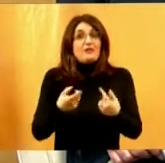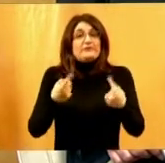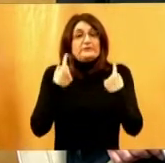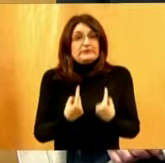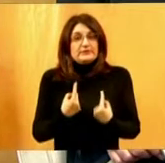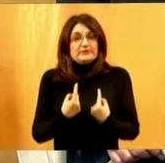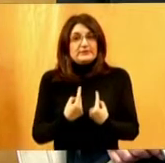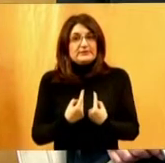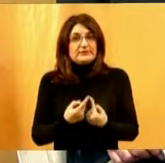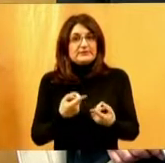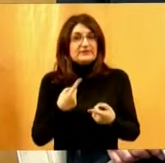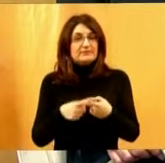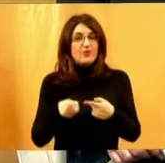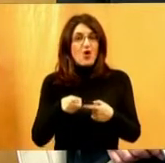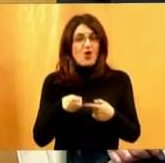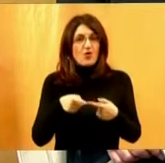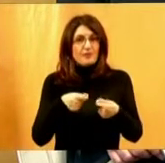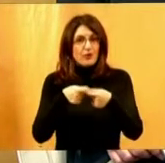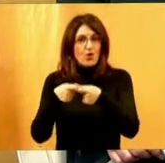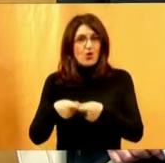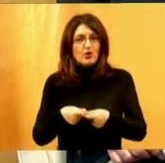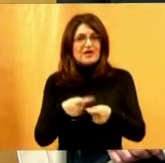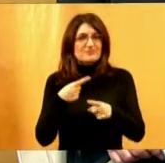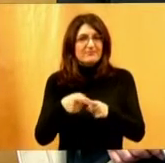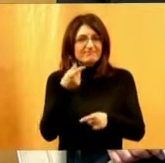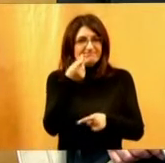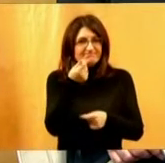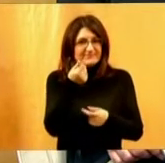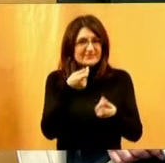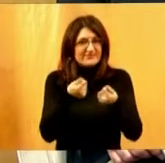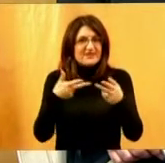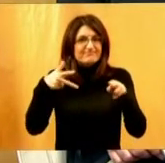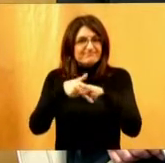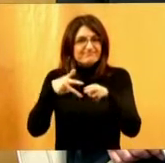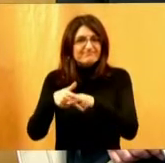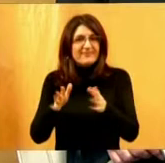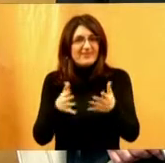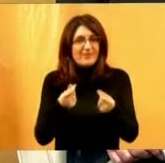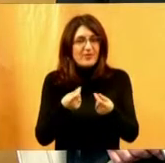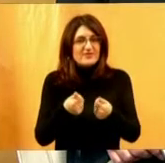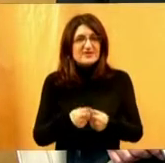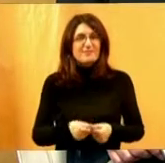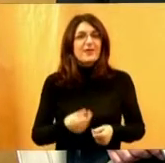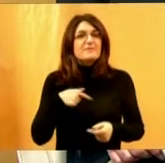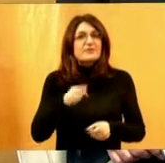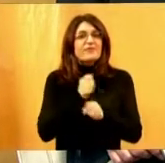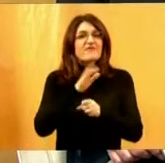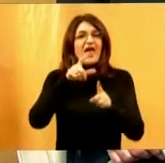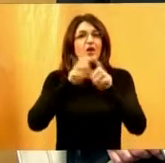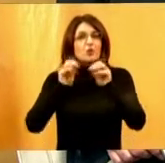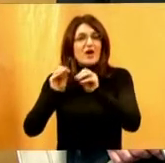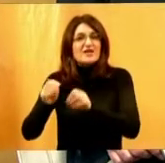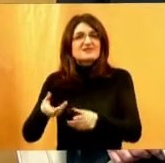bar tako organizirano, naravno zbog financijskih ograničenja. Provodili smo edukaciju